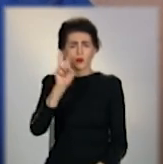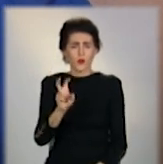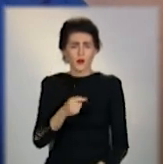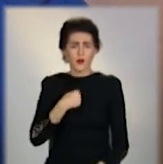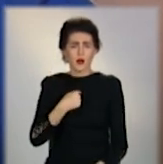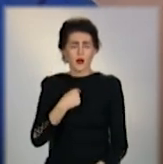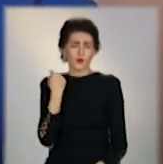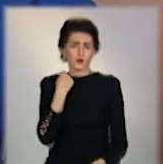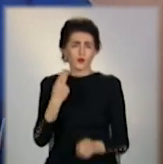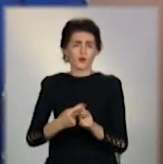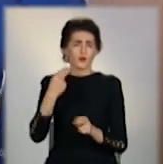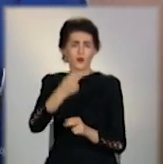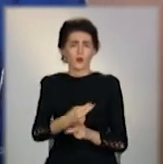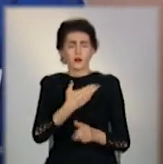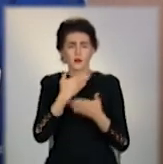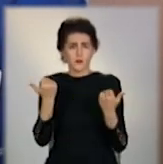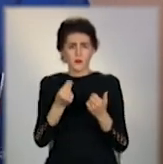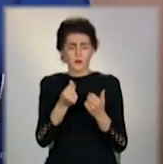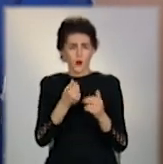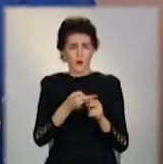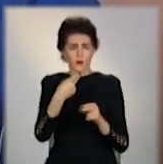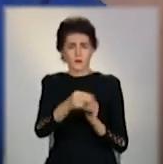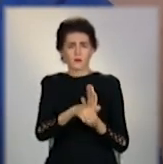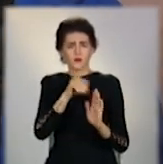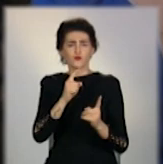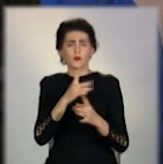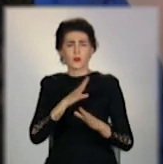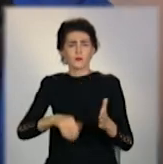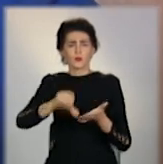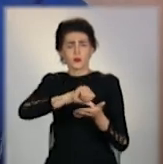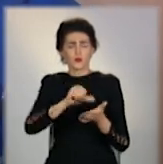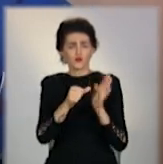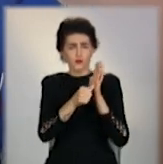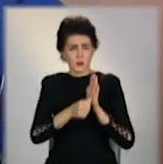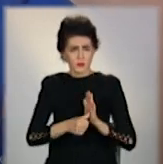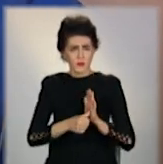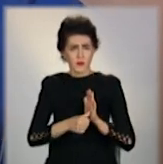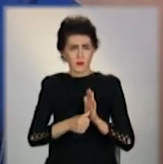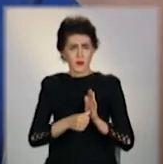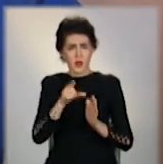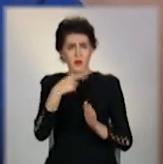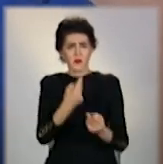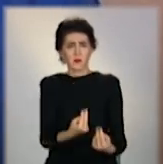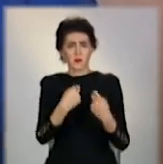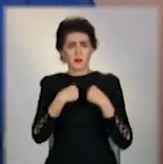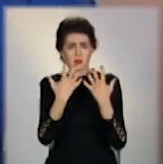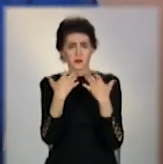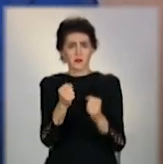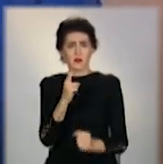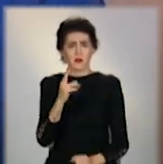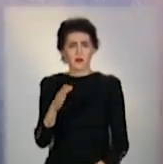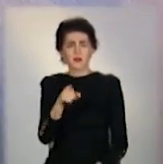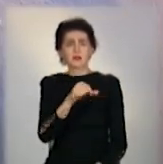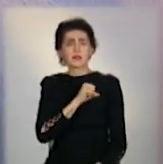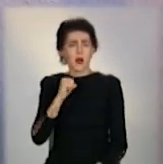я йому повинна за те, що я не була шість місяців в особі. Я кажу, ви що, приїхали за квартиру? Він говорить, ви самі